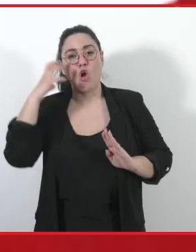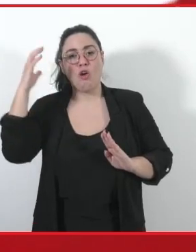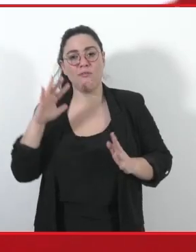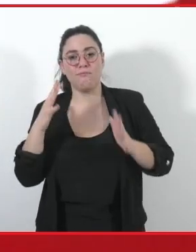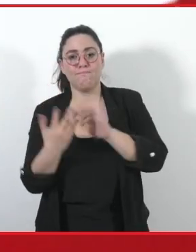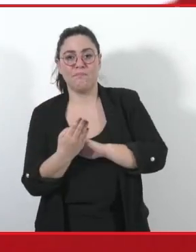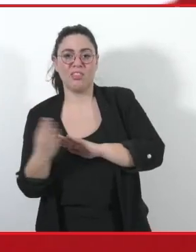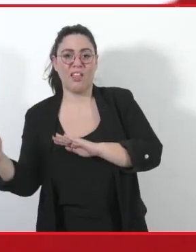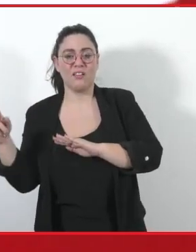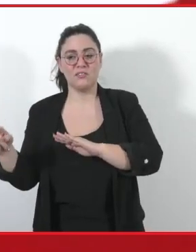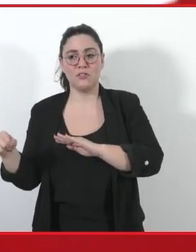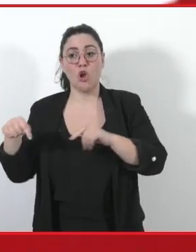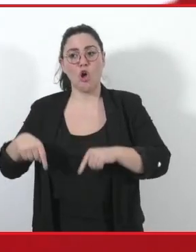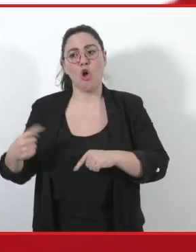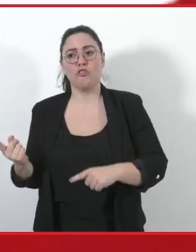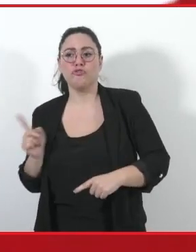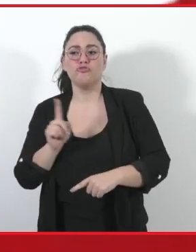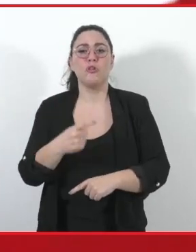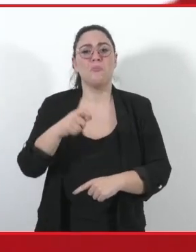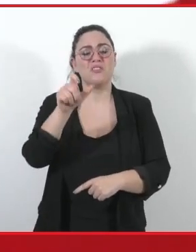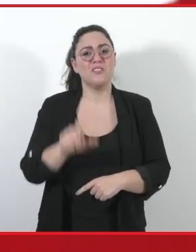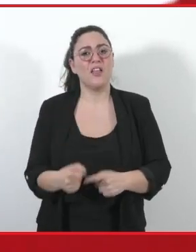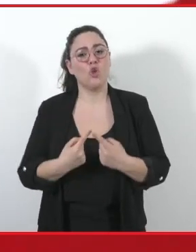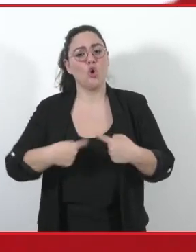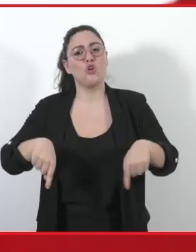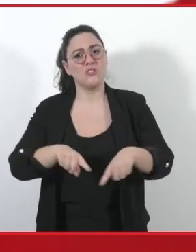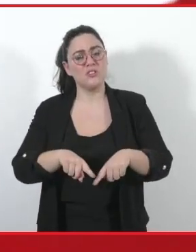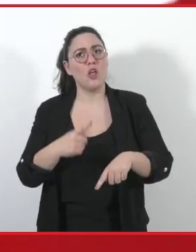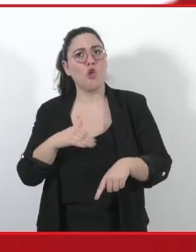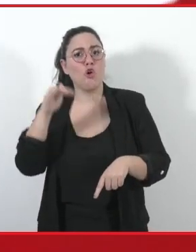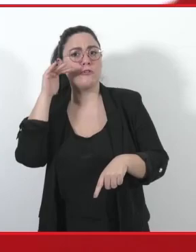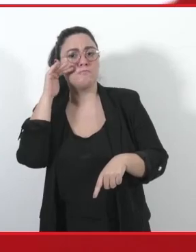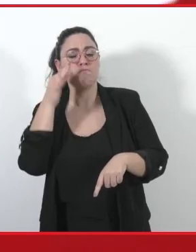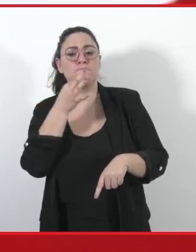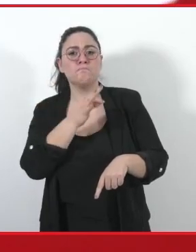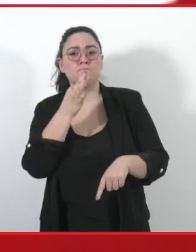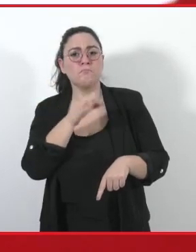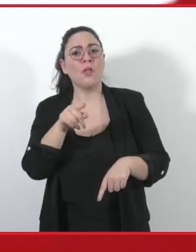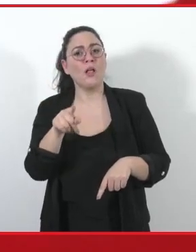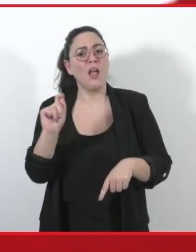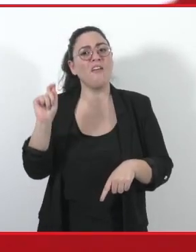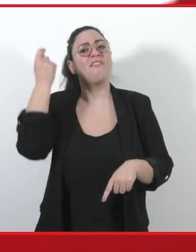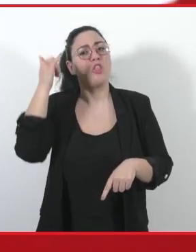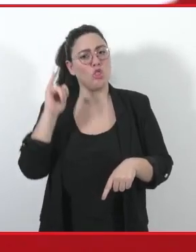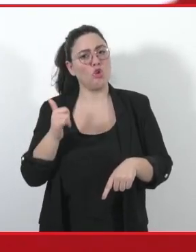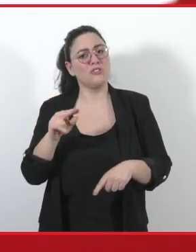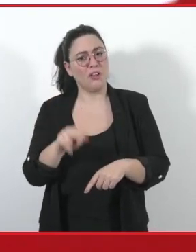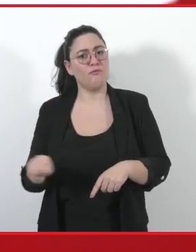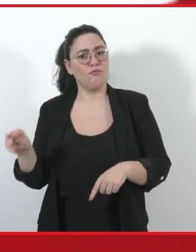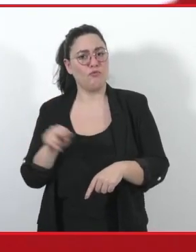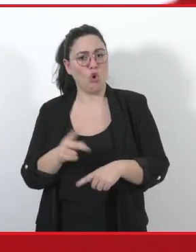parole del Presidente del Consiglio, che ha sì vinto legittimamente, ma che non è maggioranza nel Paese.